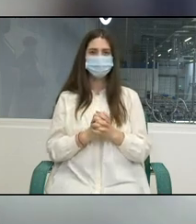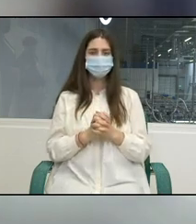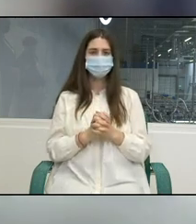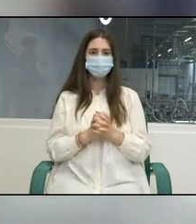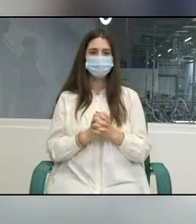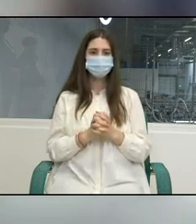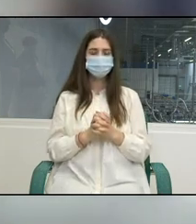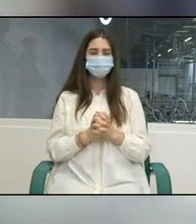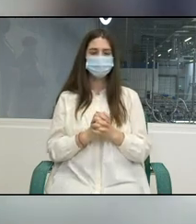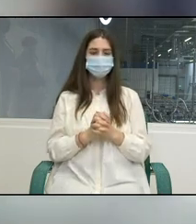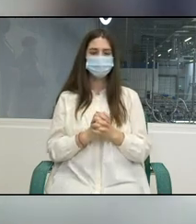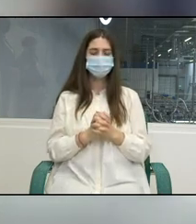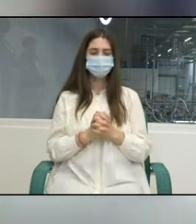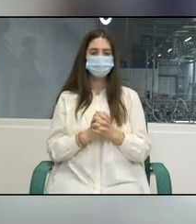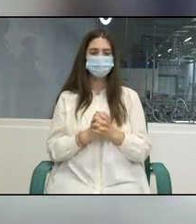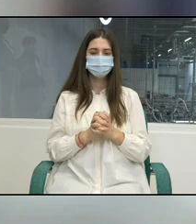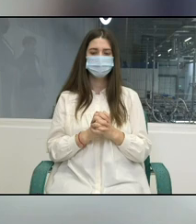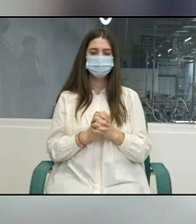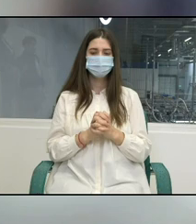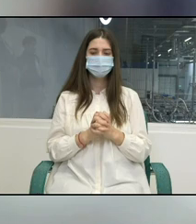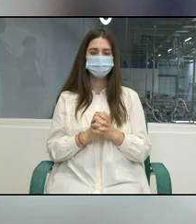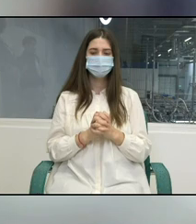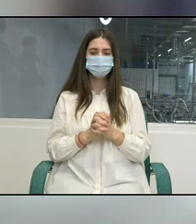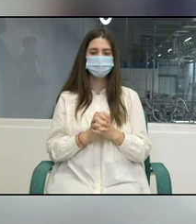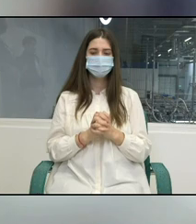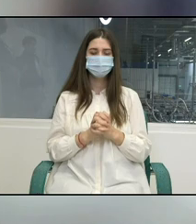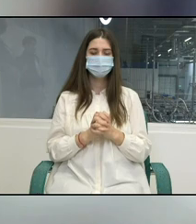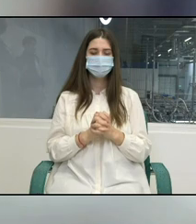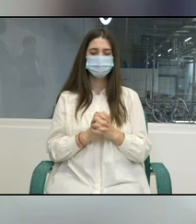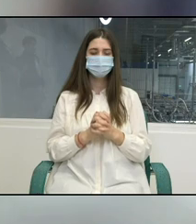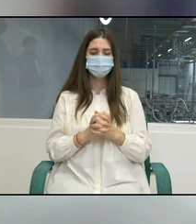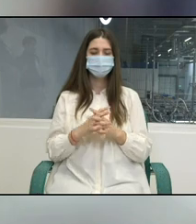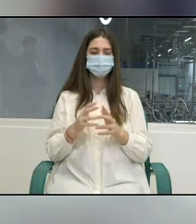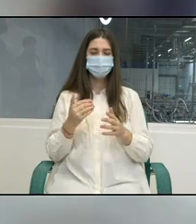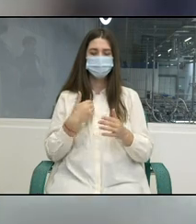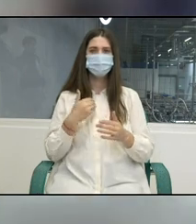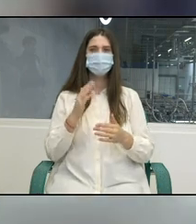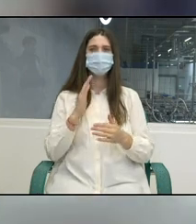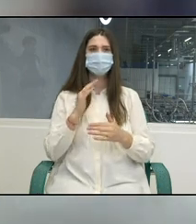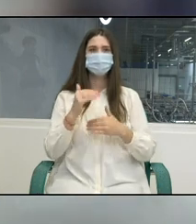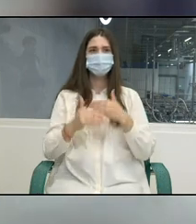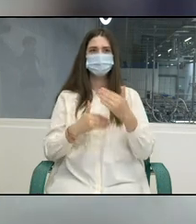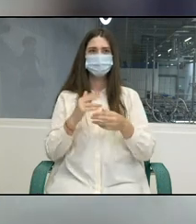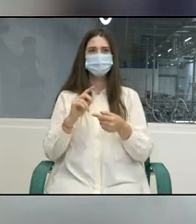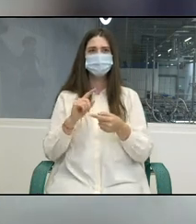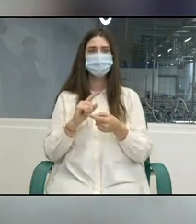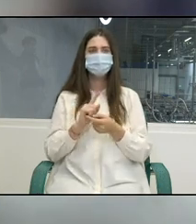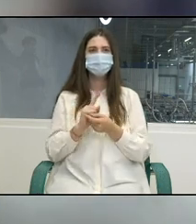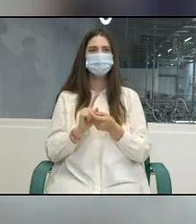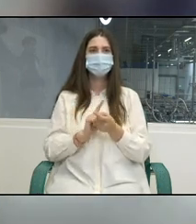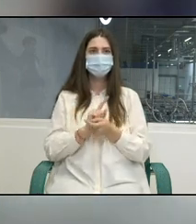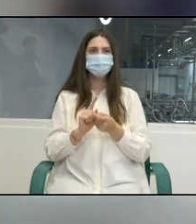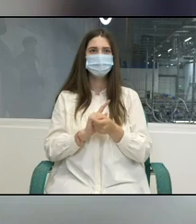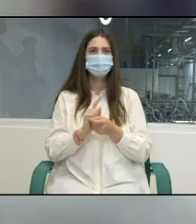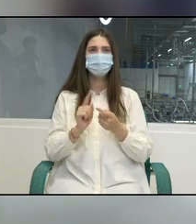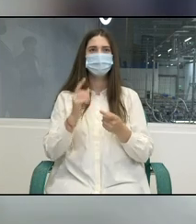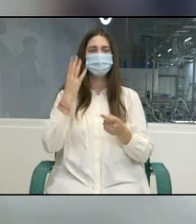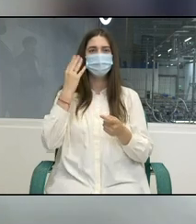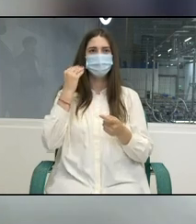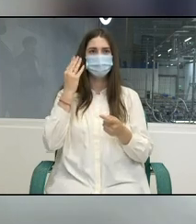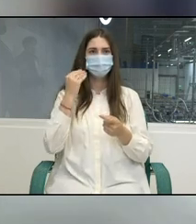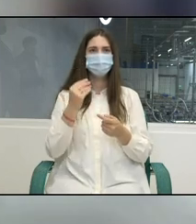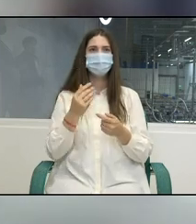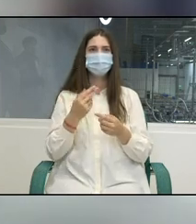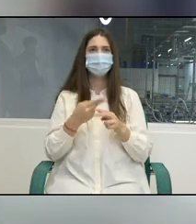trecem prin schimberi demografice și significative aici în Republica Moldova, rate scăzute ale ocupării și un